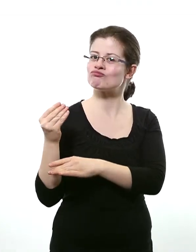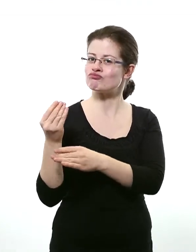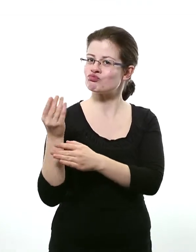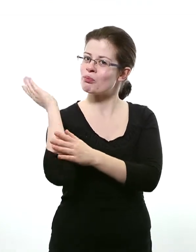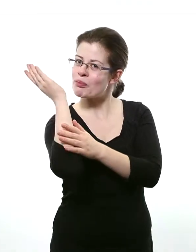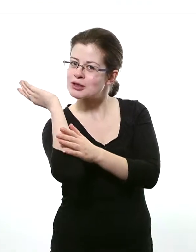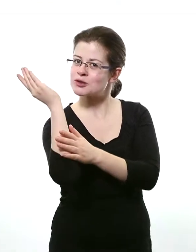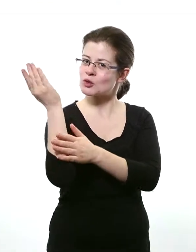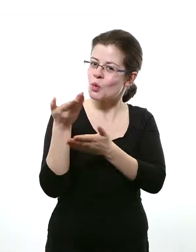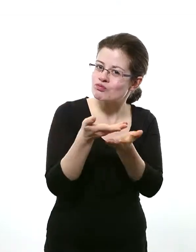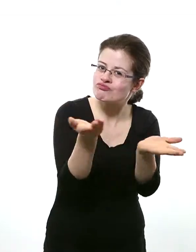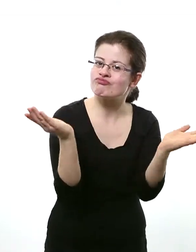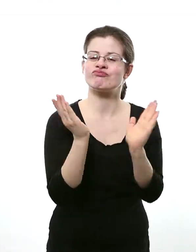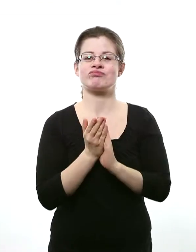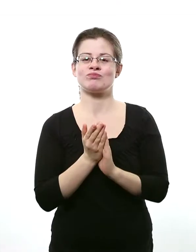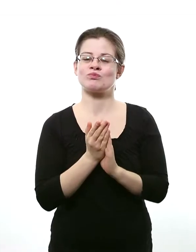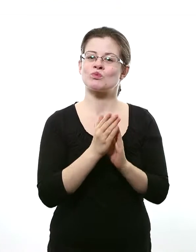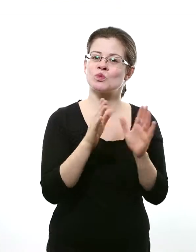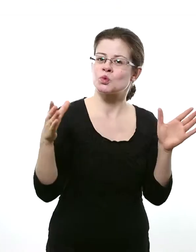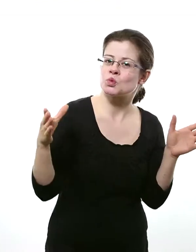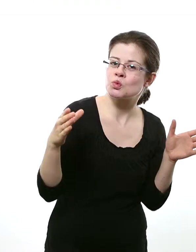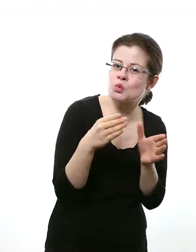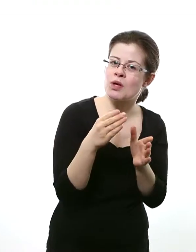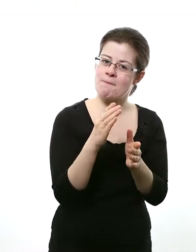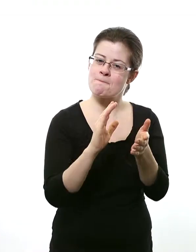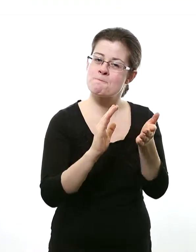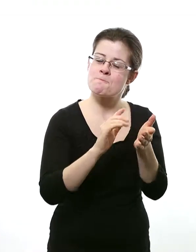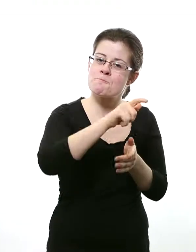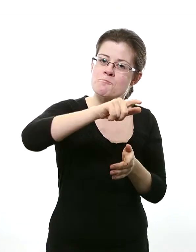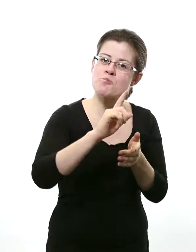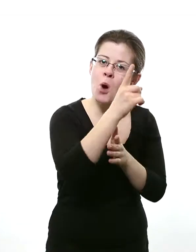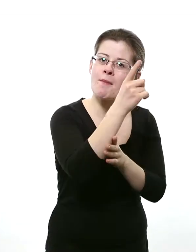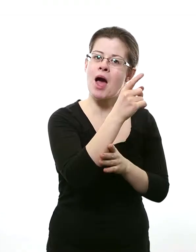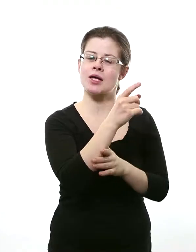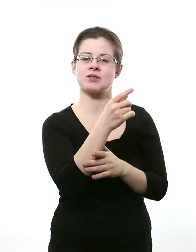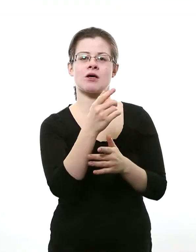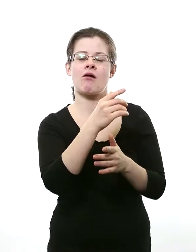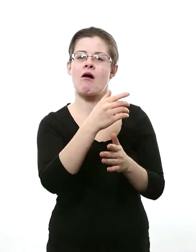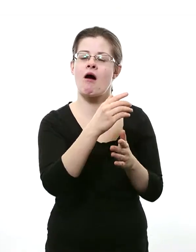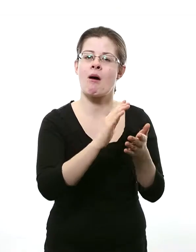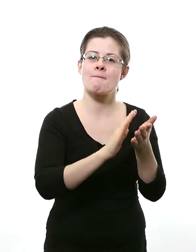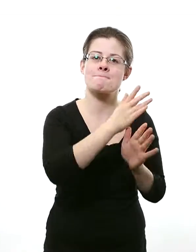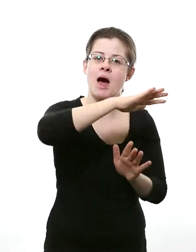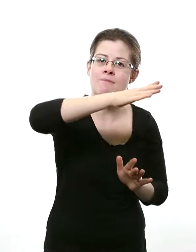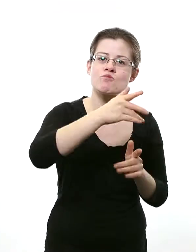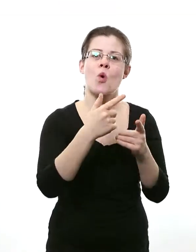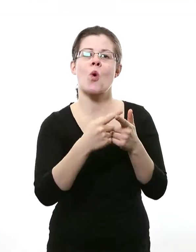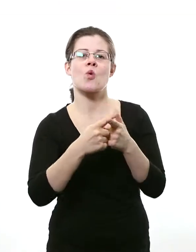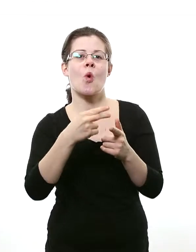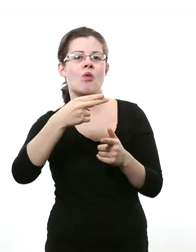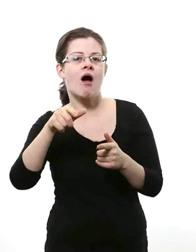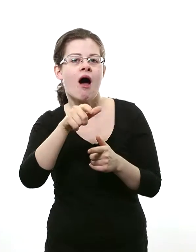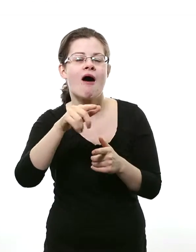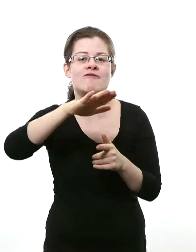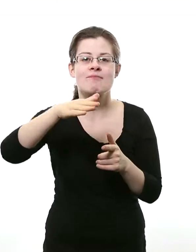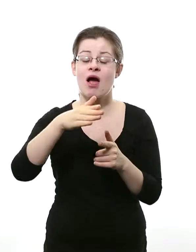vorgenommen mit den Bürgermeistern aus Brandenburg, aber auch aus Havelberg. Und viele, viele Karten sind schon verkauft. Es